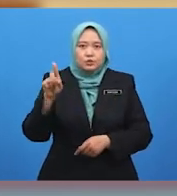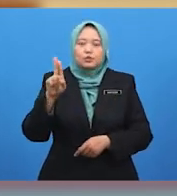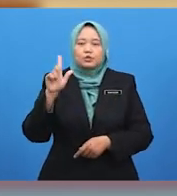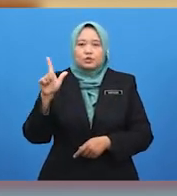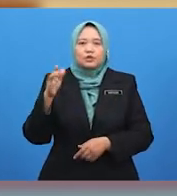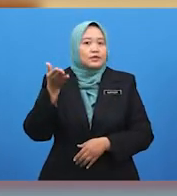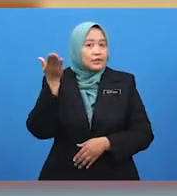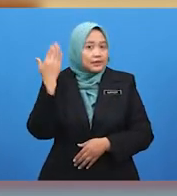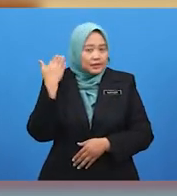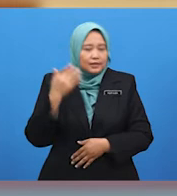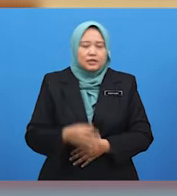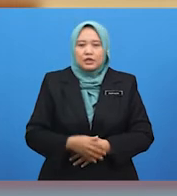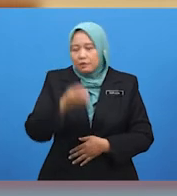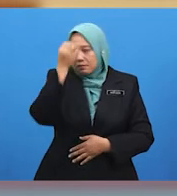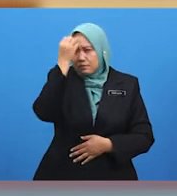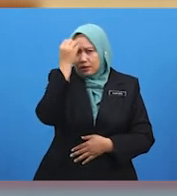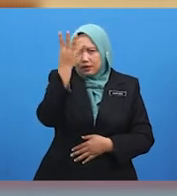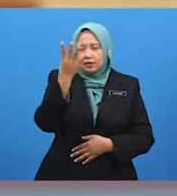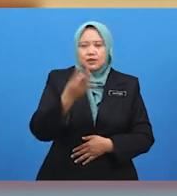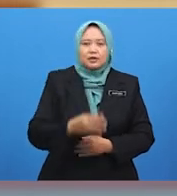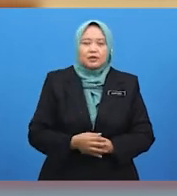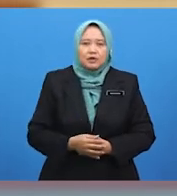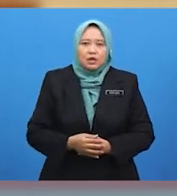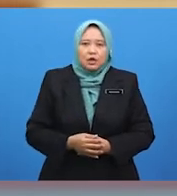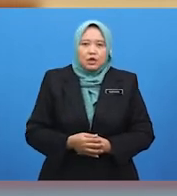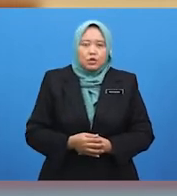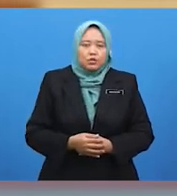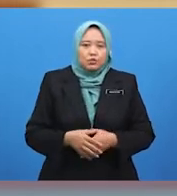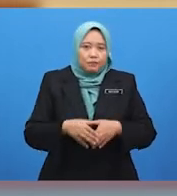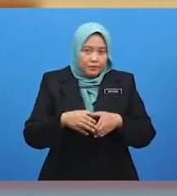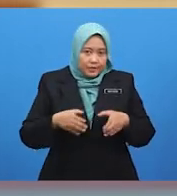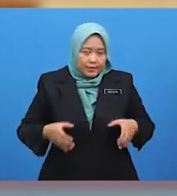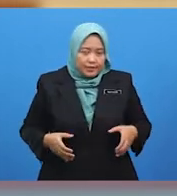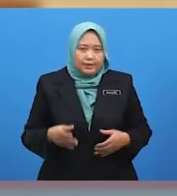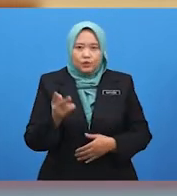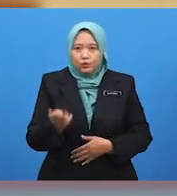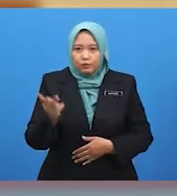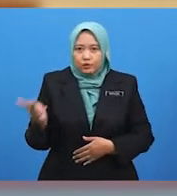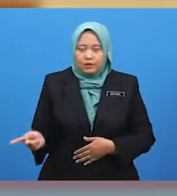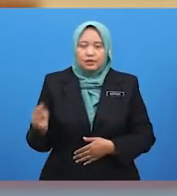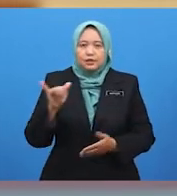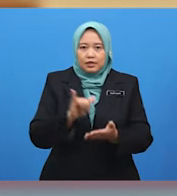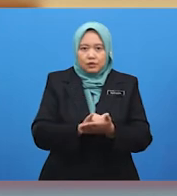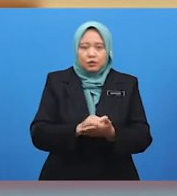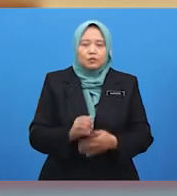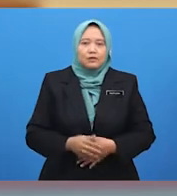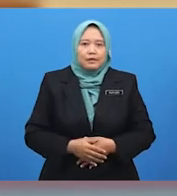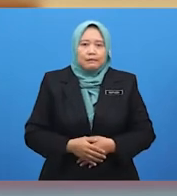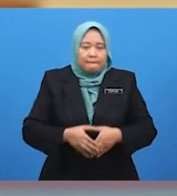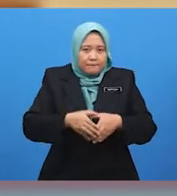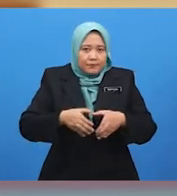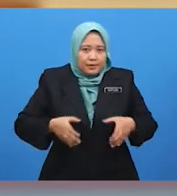sesuatu perkara atau benda yang difikirkan dengan betul. Berani kerana